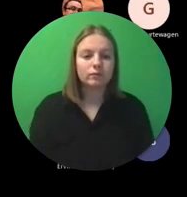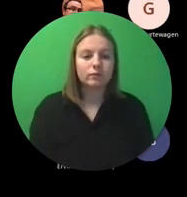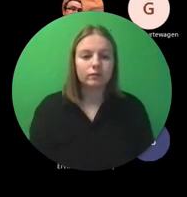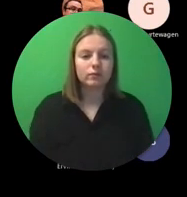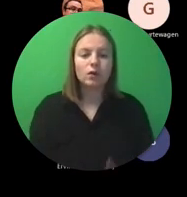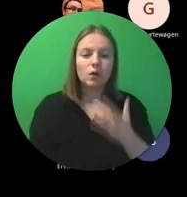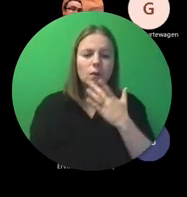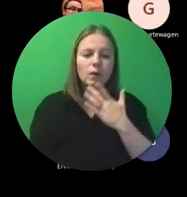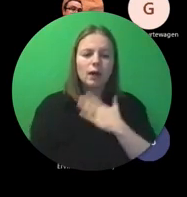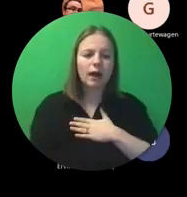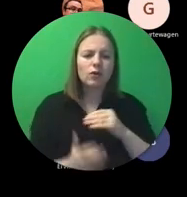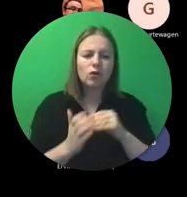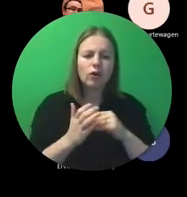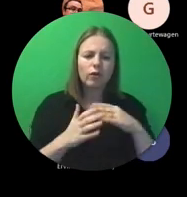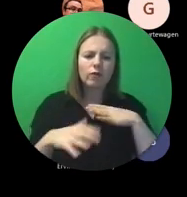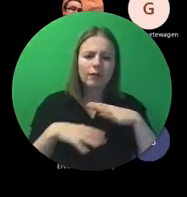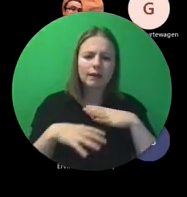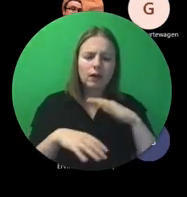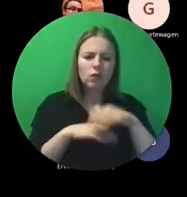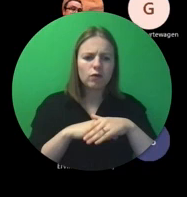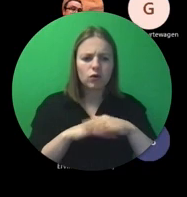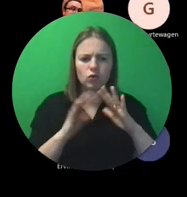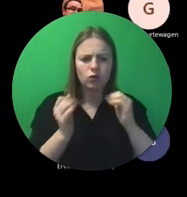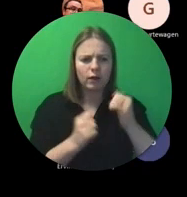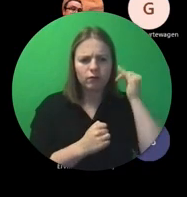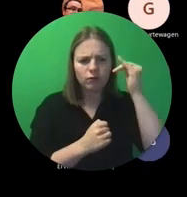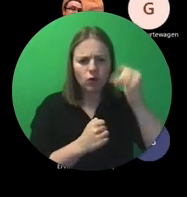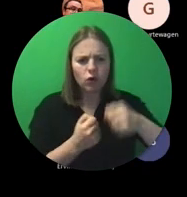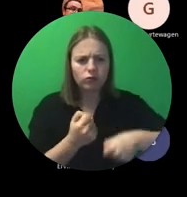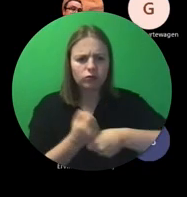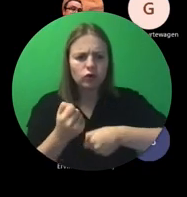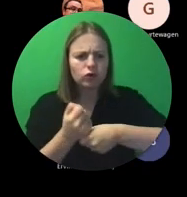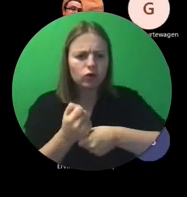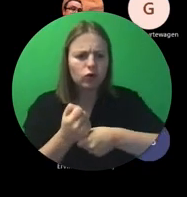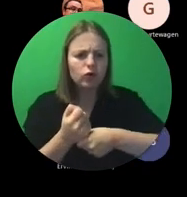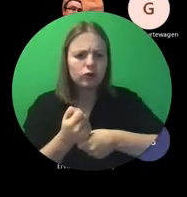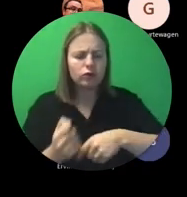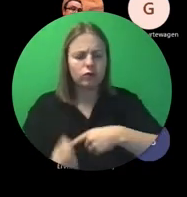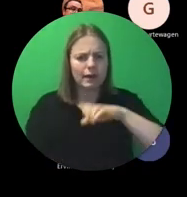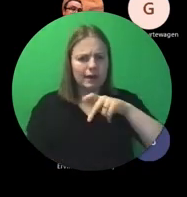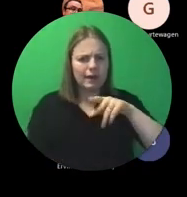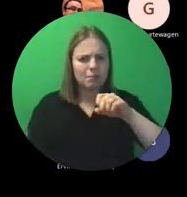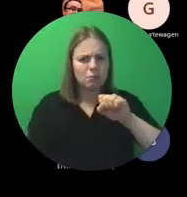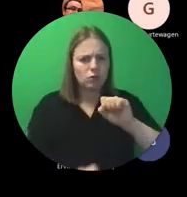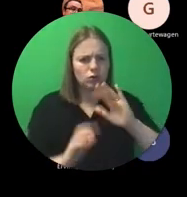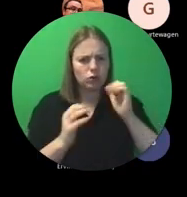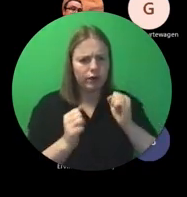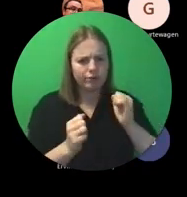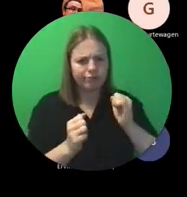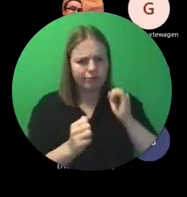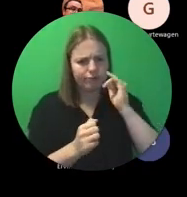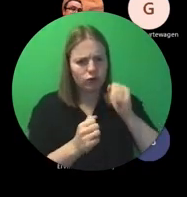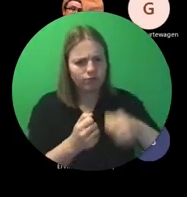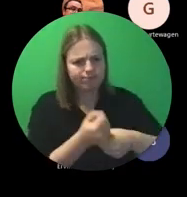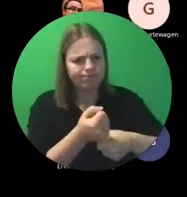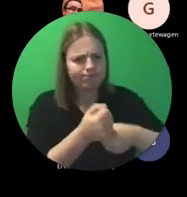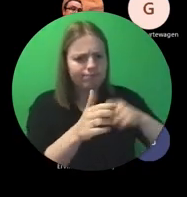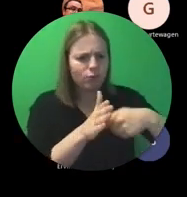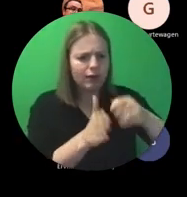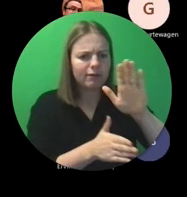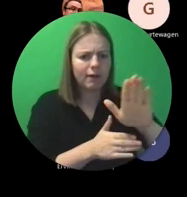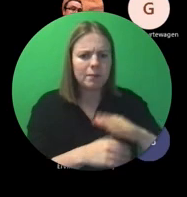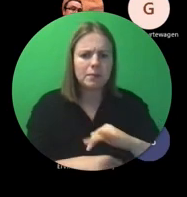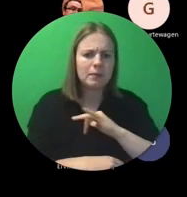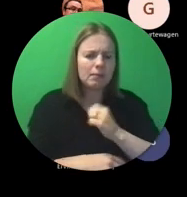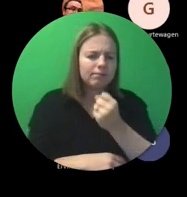ik wil nog iets meegeven over de verdere ondersteuning vanwege epos waar jullie in jullie project nog kunnen op rekenen dat zijn er